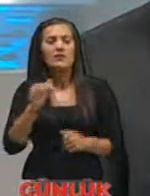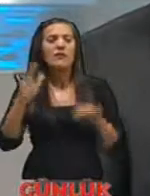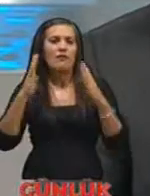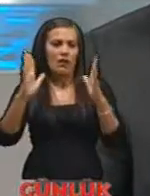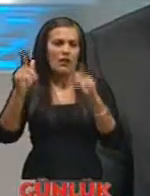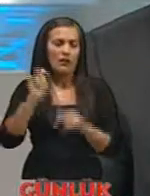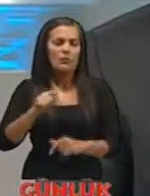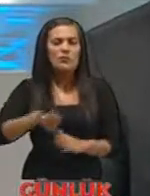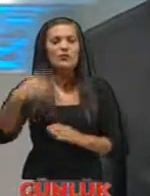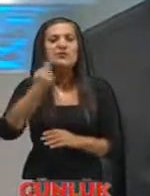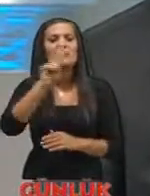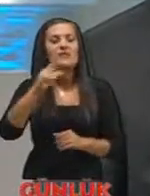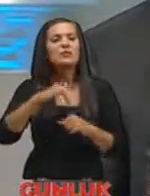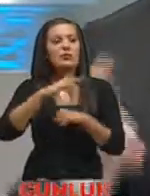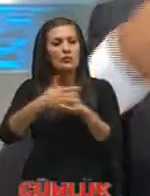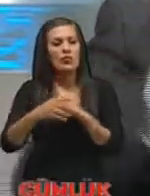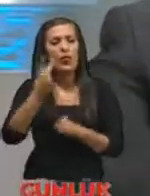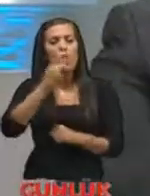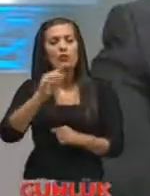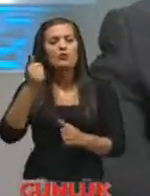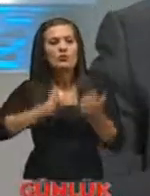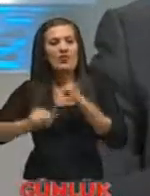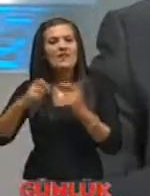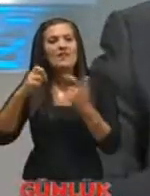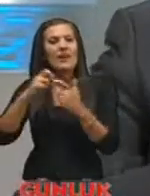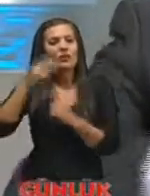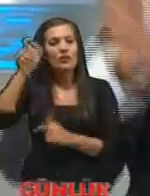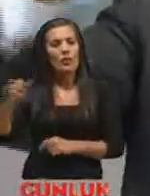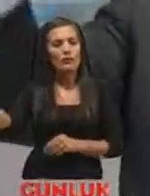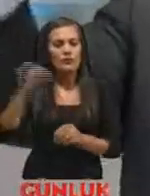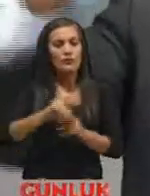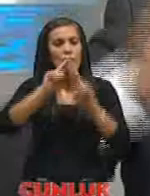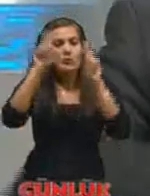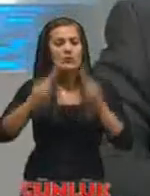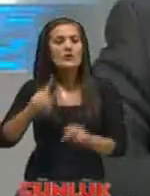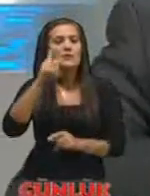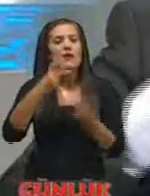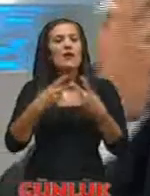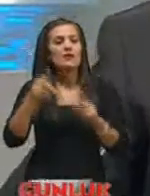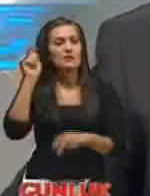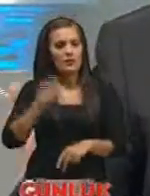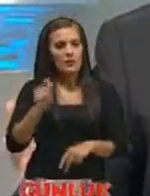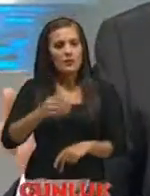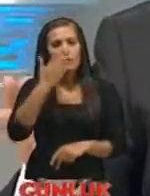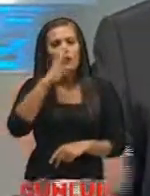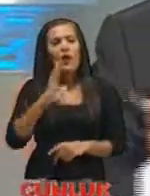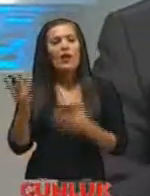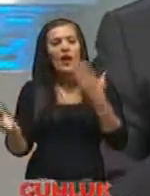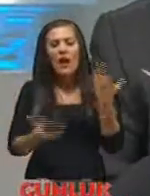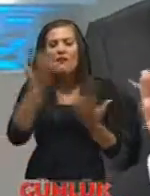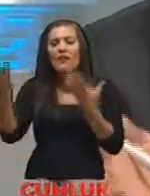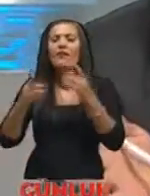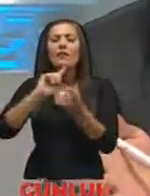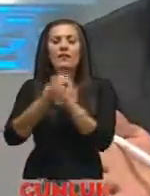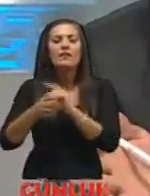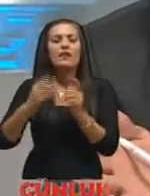Ama bunun dışında 20 ülkenin 30 üniversite rektörünü de dahil ettiğimiz Ve uluslararası bir açılım sağlamaya çalıştığımız Doğal afetler karşısında